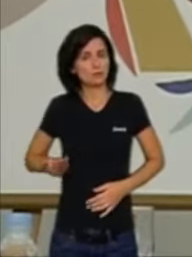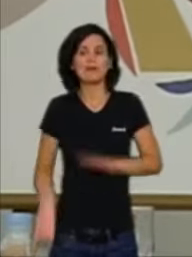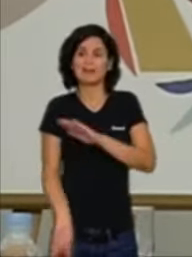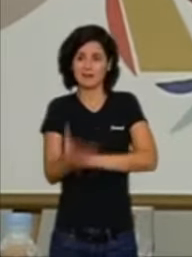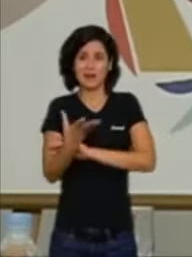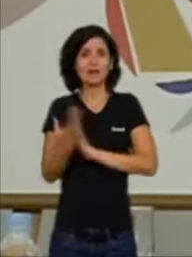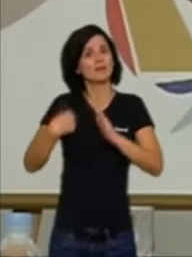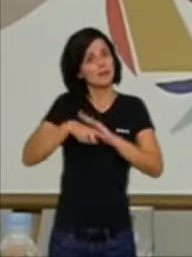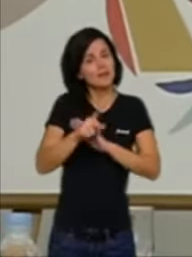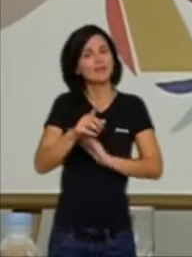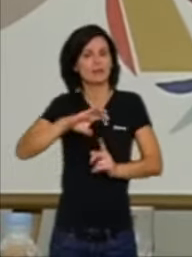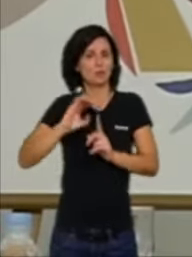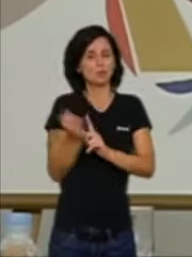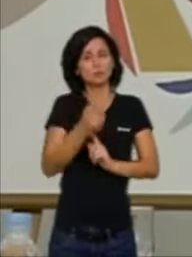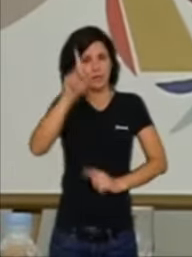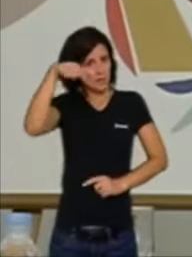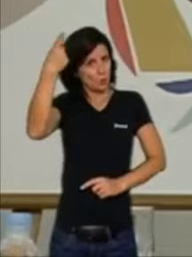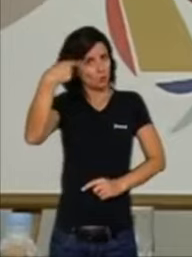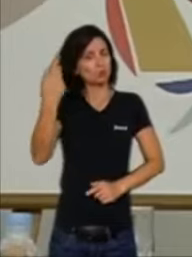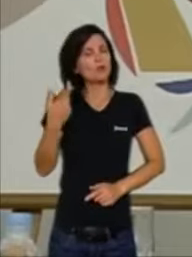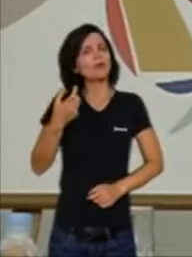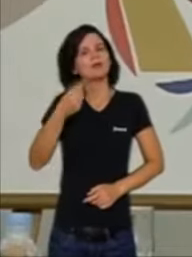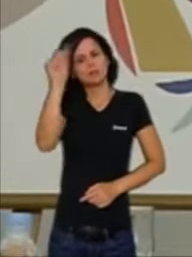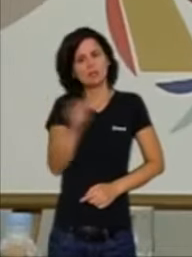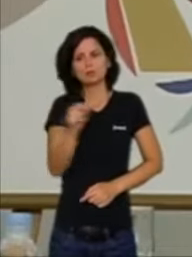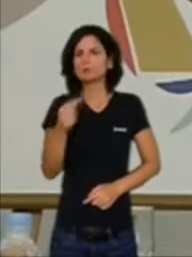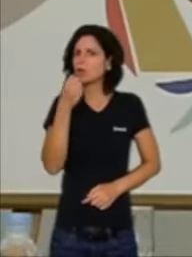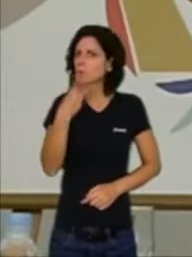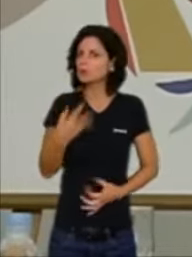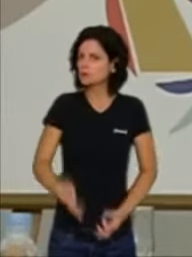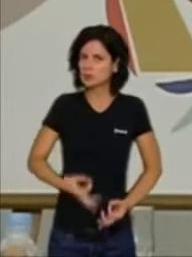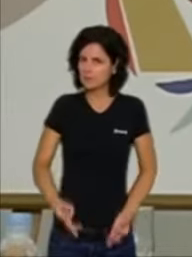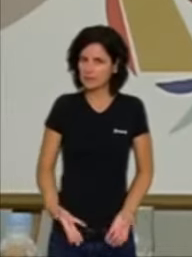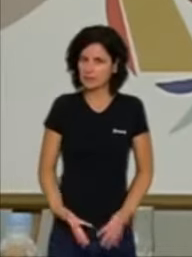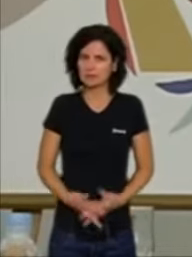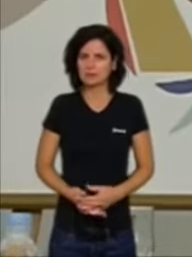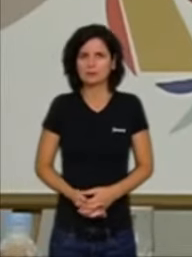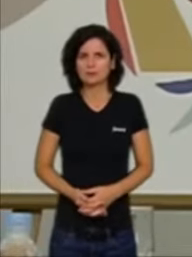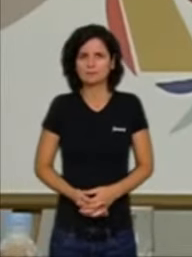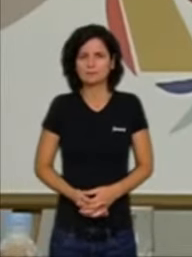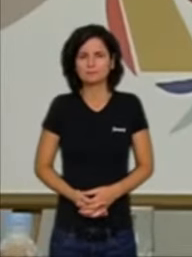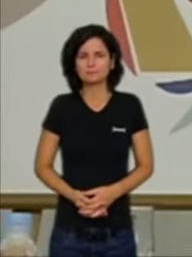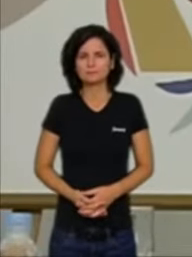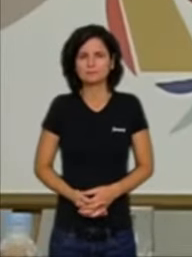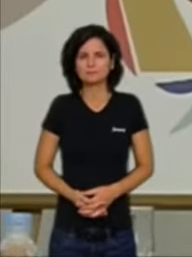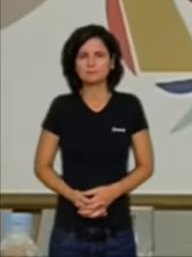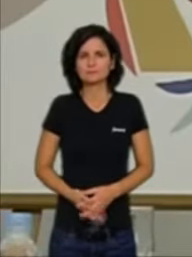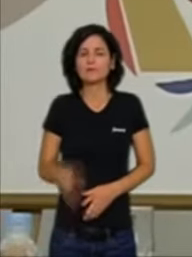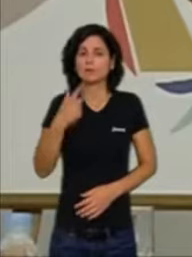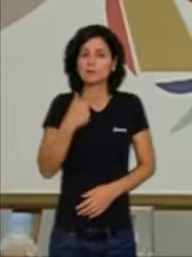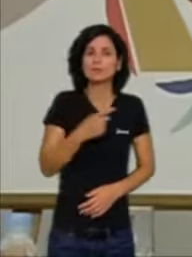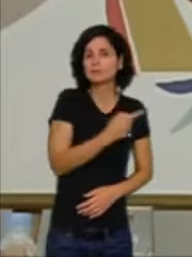sempre és bo. En aquest sentit, dir-los que